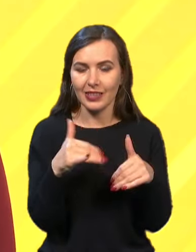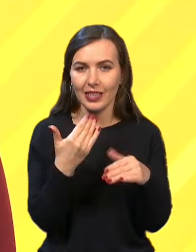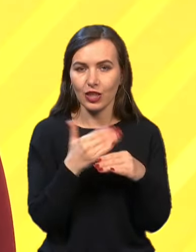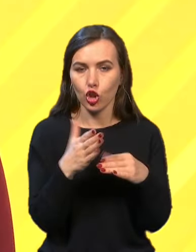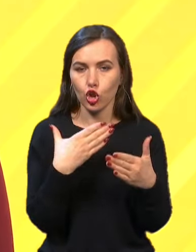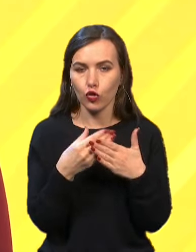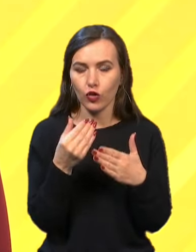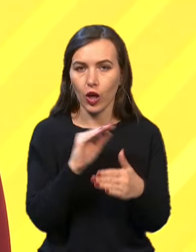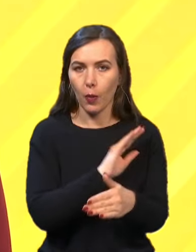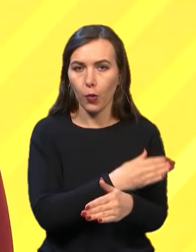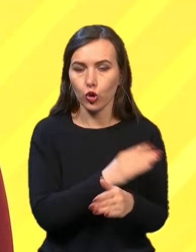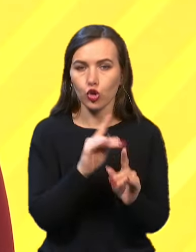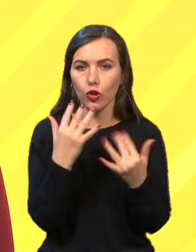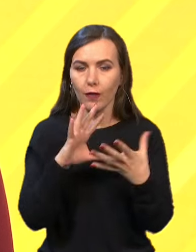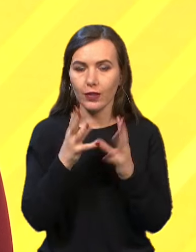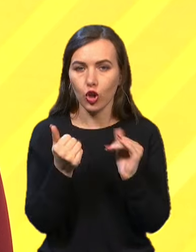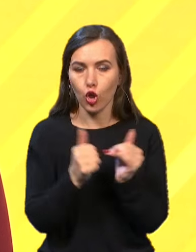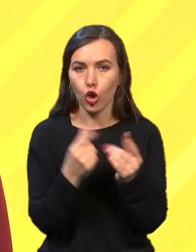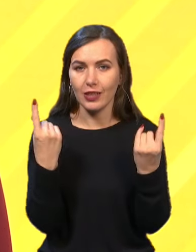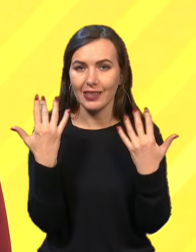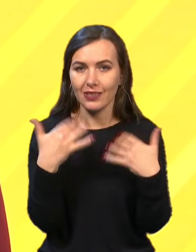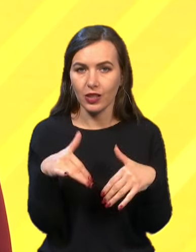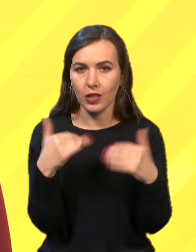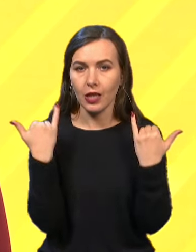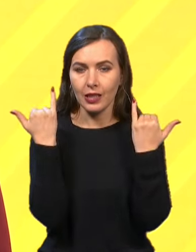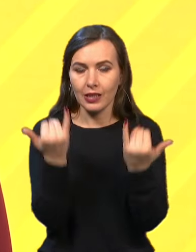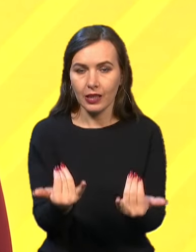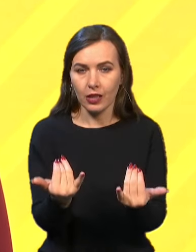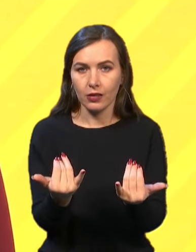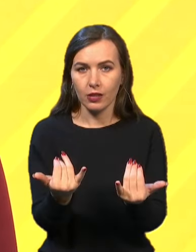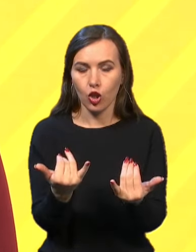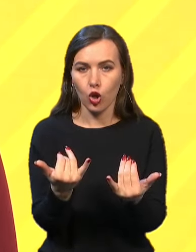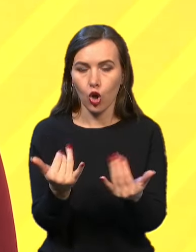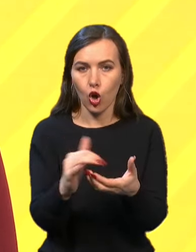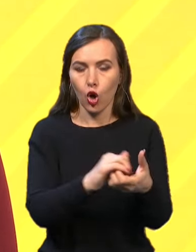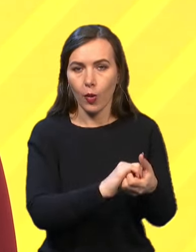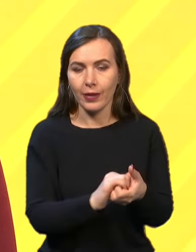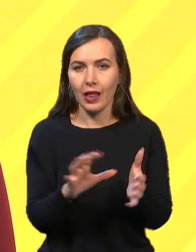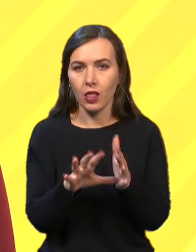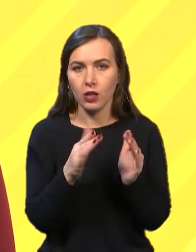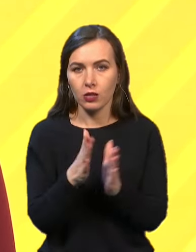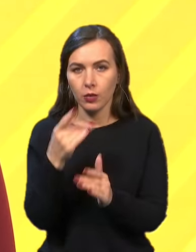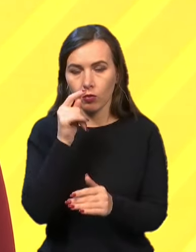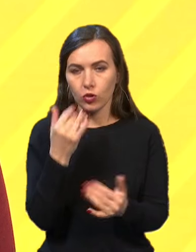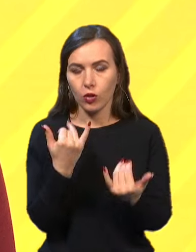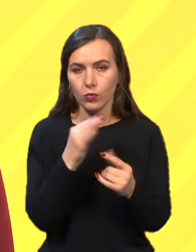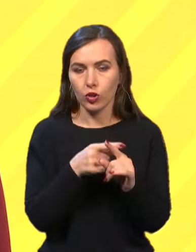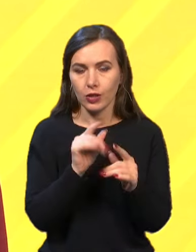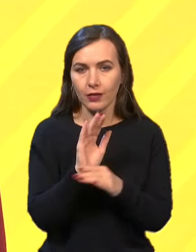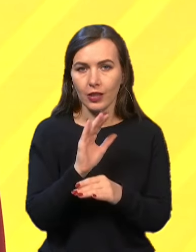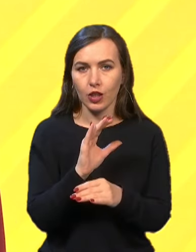потужностей, що призвело до значних втрат для Об'єднаної енергосистеми України. Про це видання